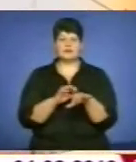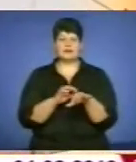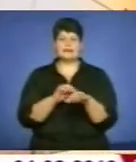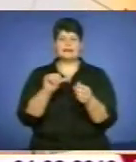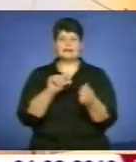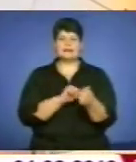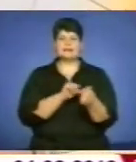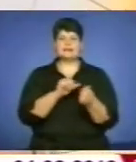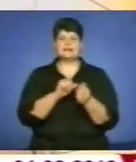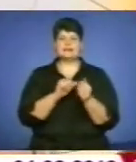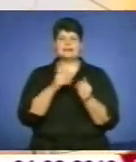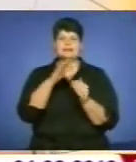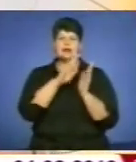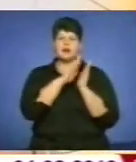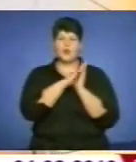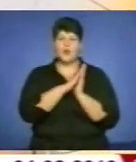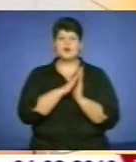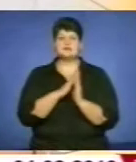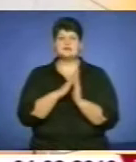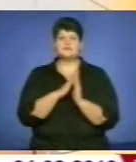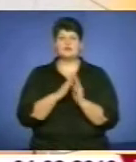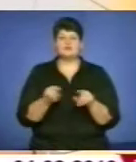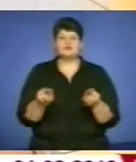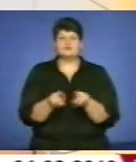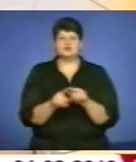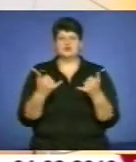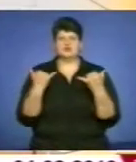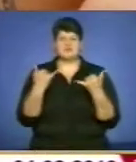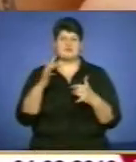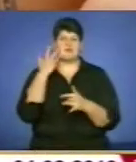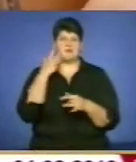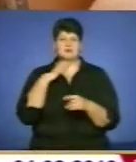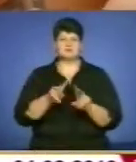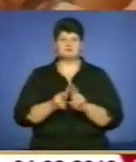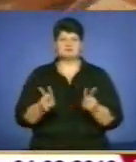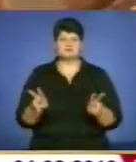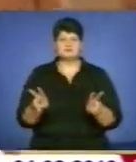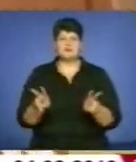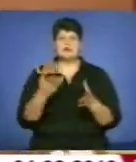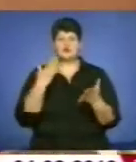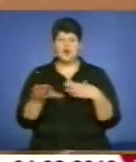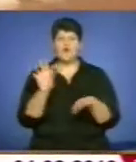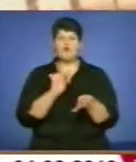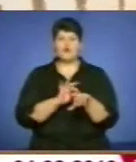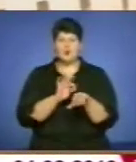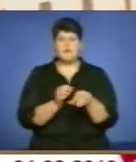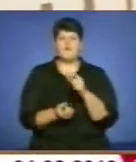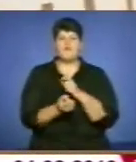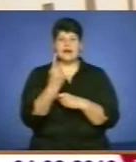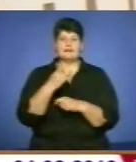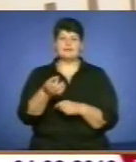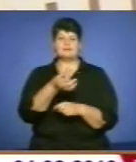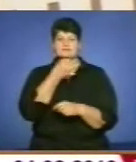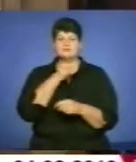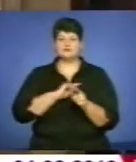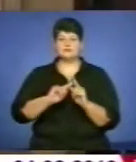які саме сучасні, як в Америці чи десь в Європі. Якщо хворобу виявити на ранній стадії, рак можна